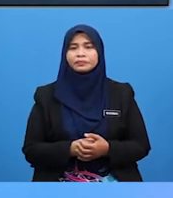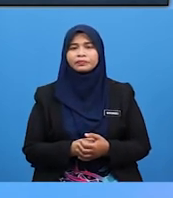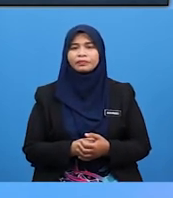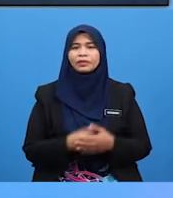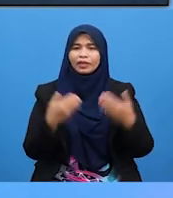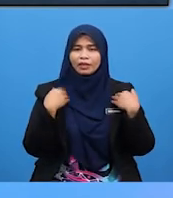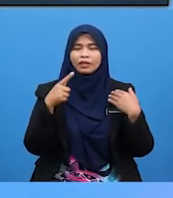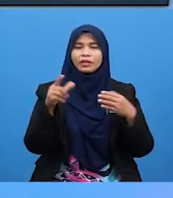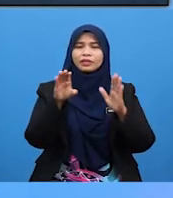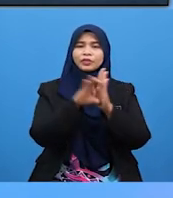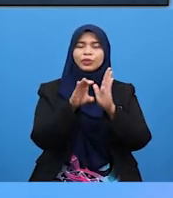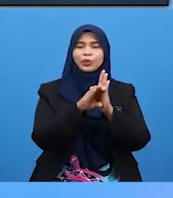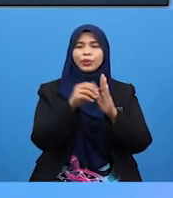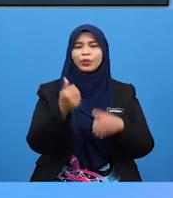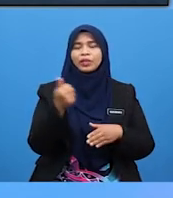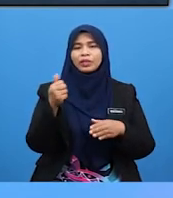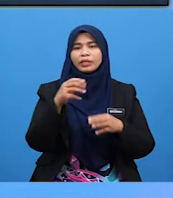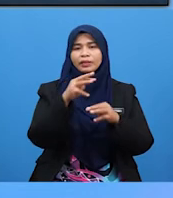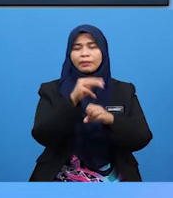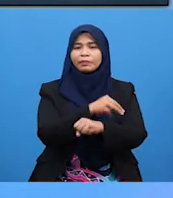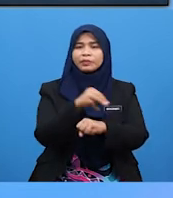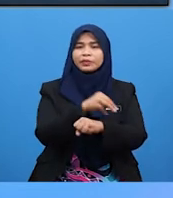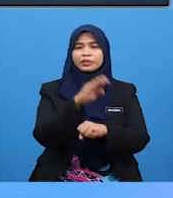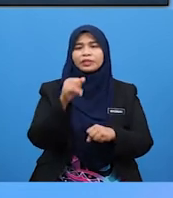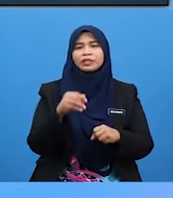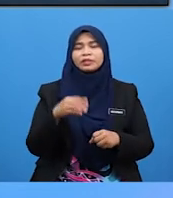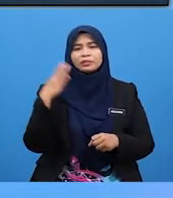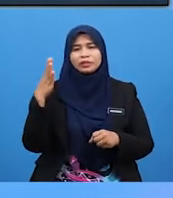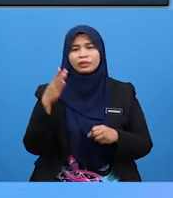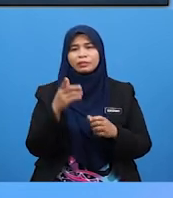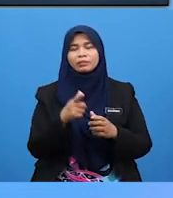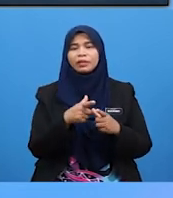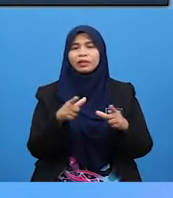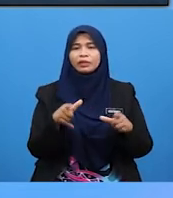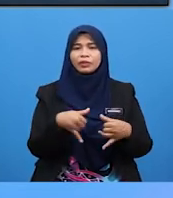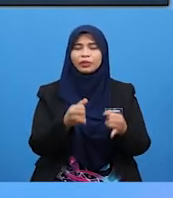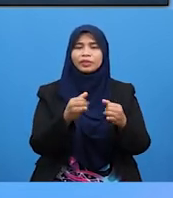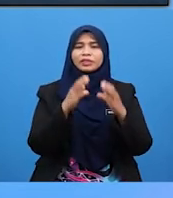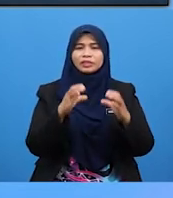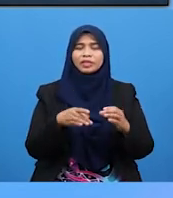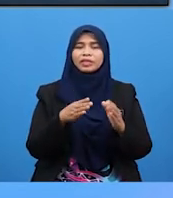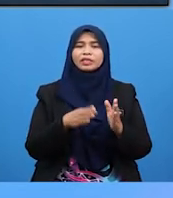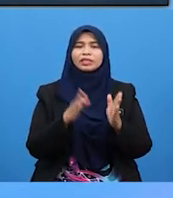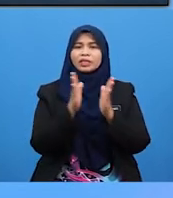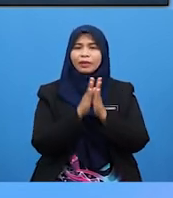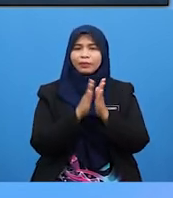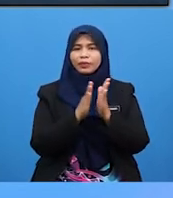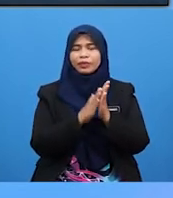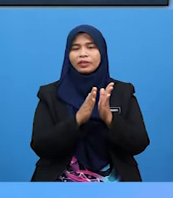Adalah Contoh Alat Muzik Yang Dibunyikan Melalui Cara Tepukan